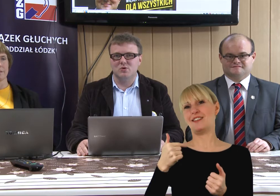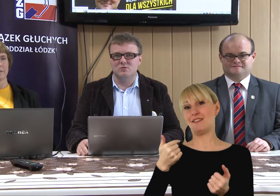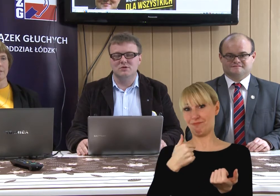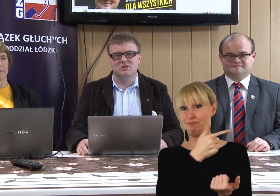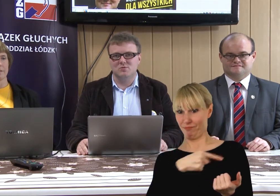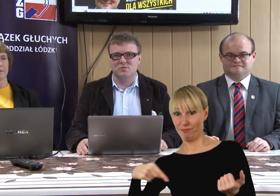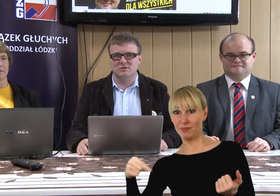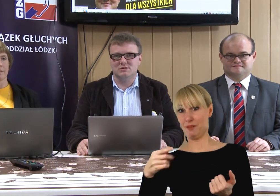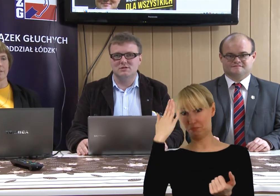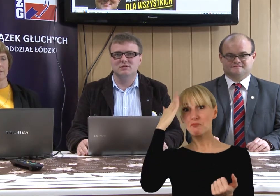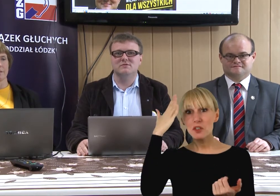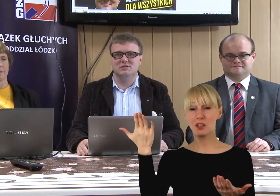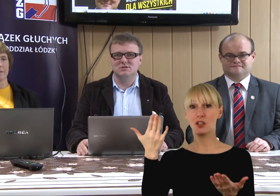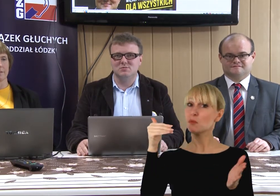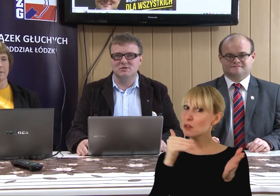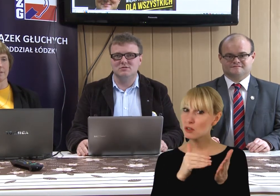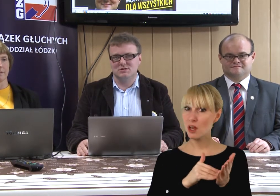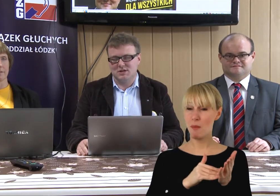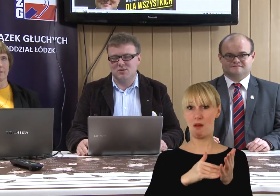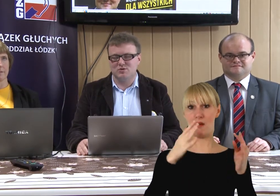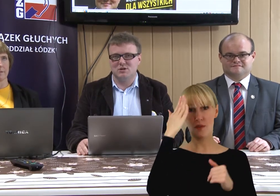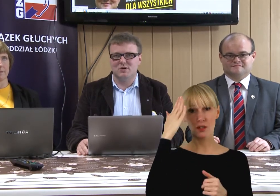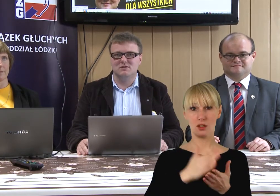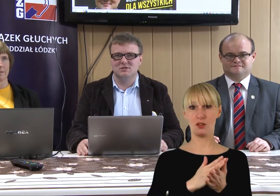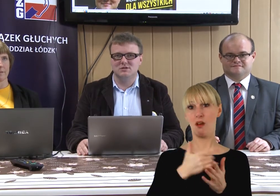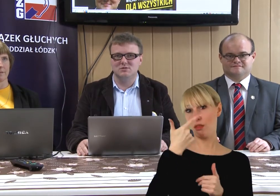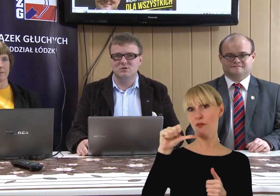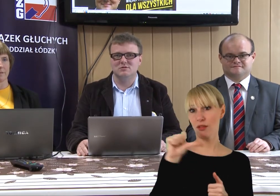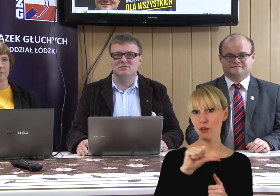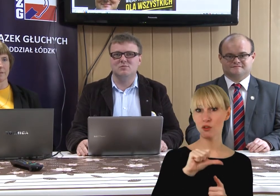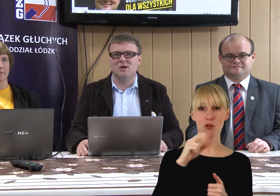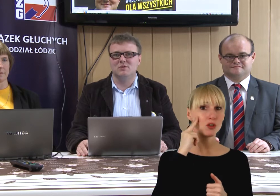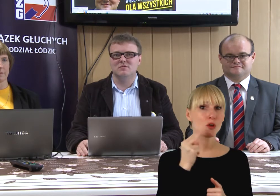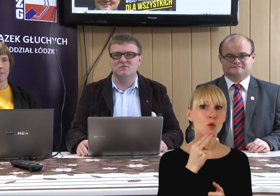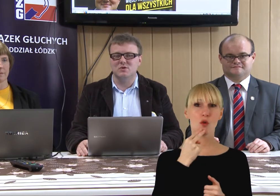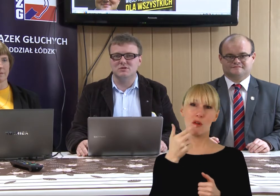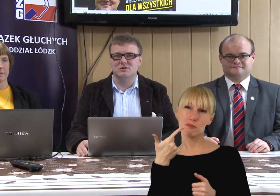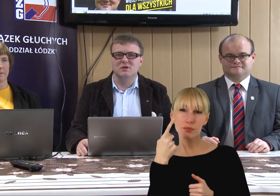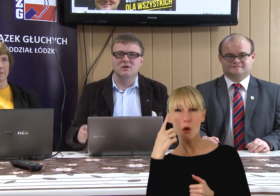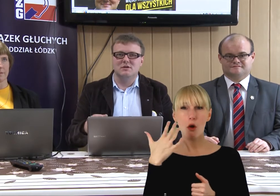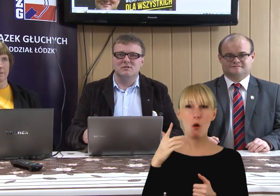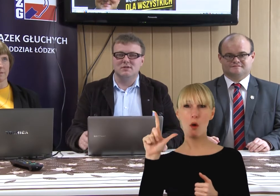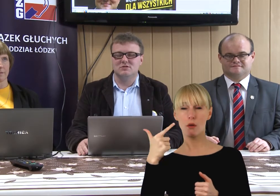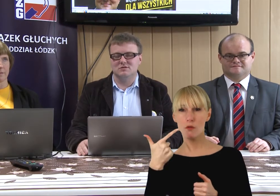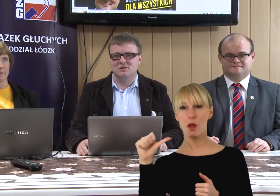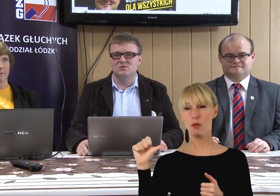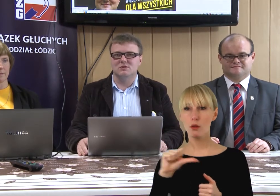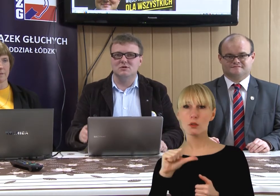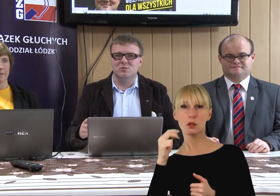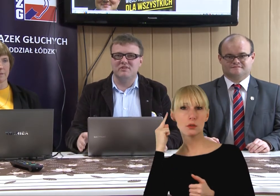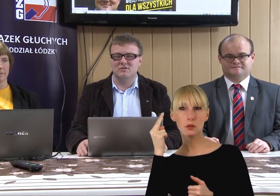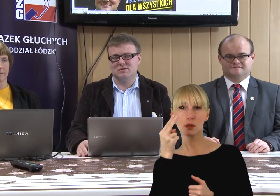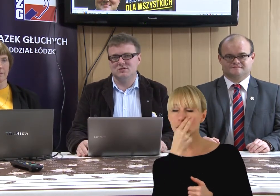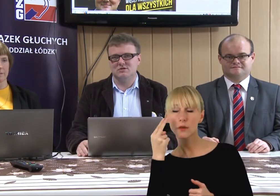za pół roku nikt nie mógł powiedzieć, nie wiedzieliśmy, że jest taka potrzeba. Nie wiedzieliśmy, że mamy w Łodzi 2 tysiące